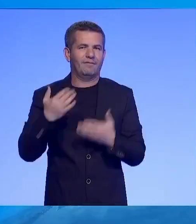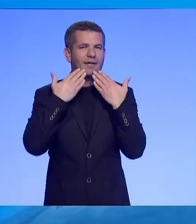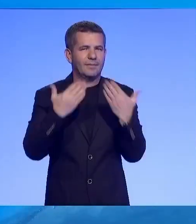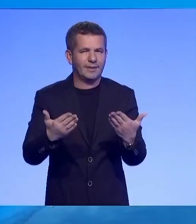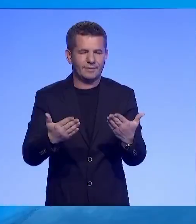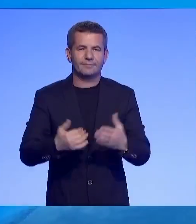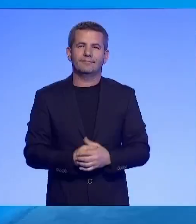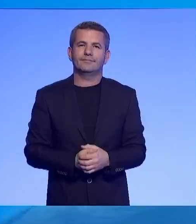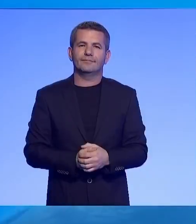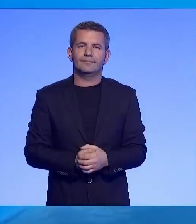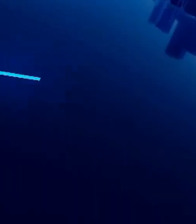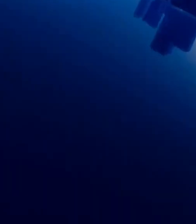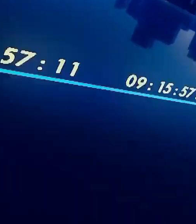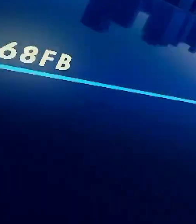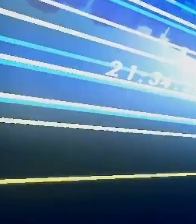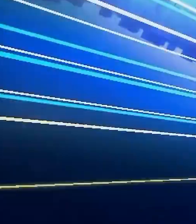këndshëm.